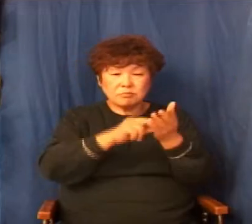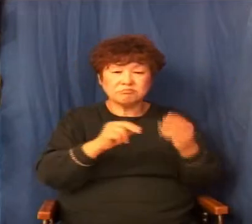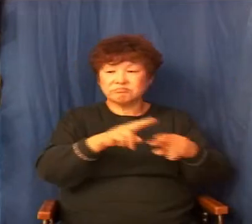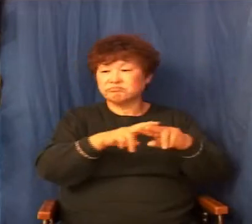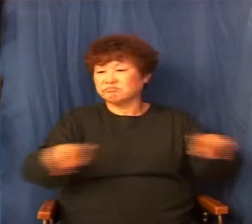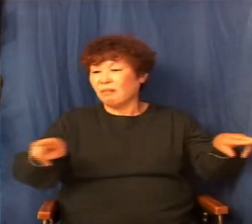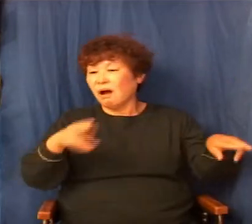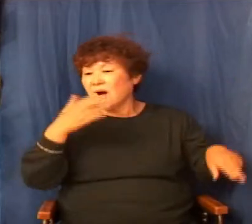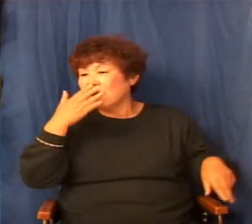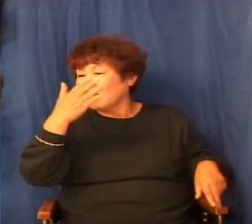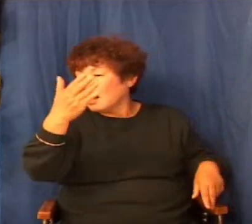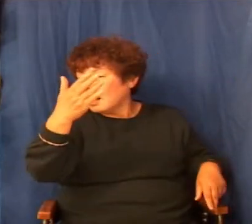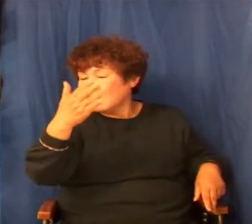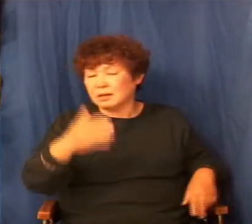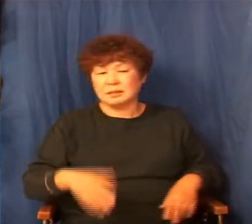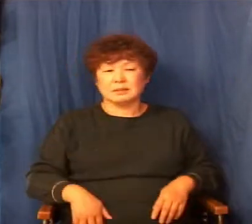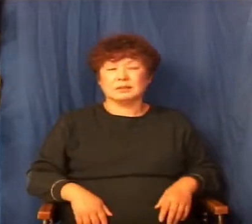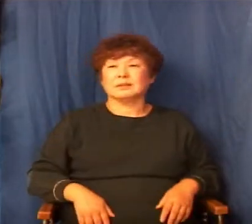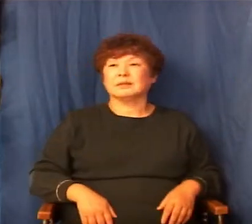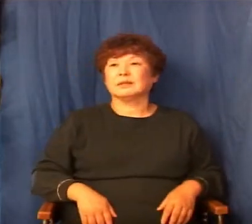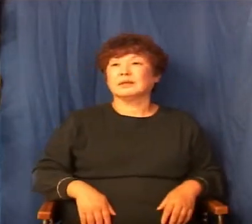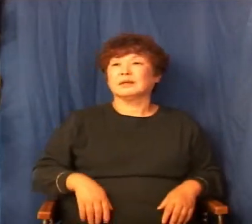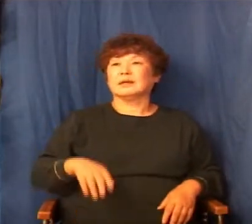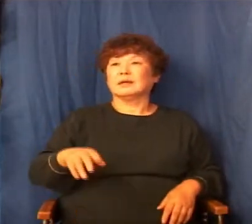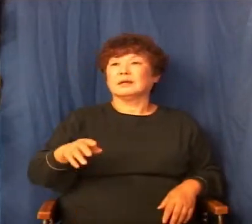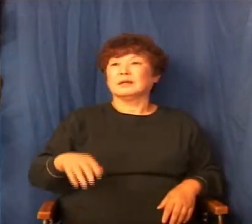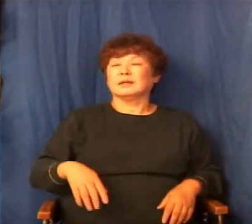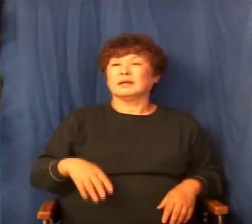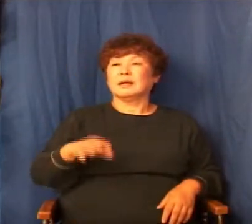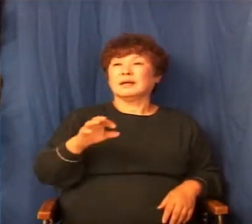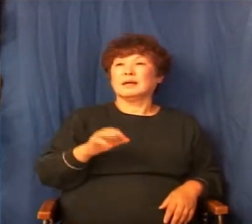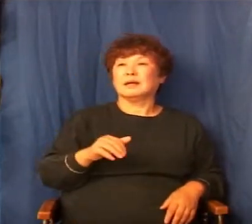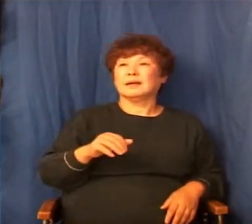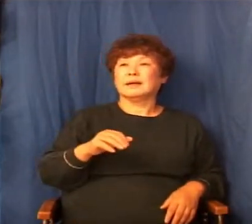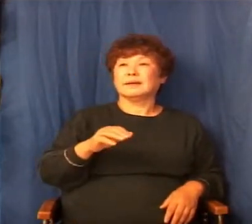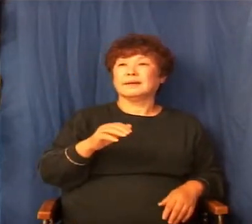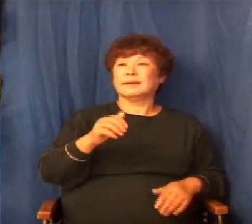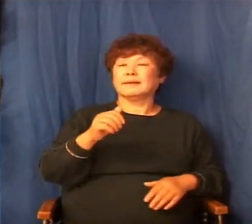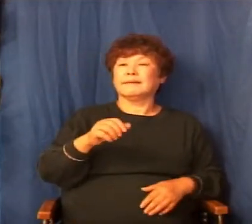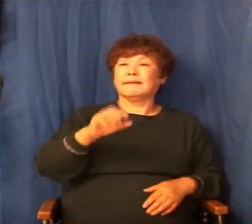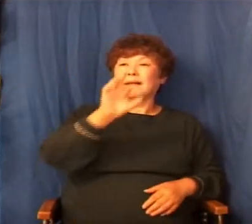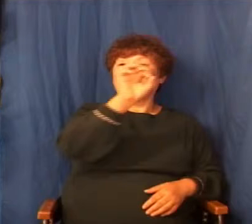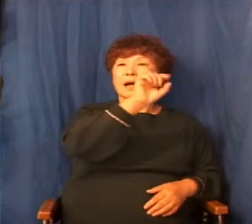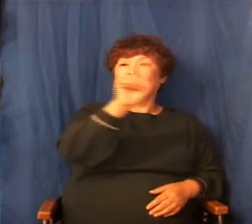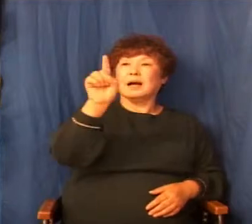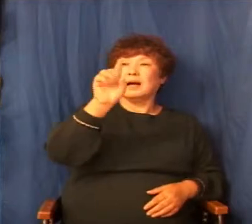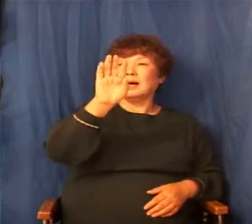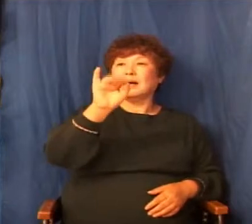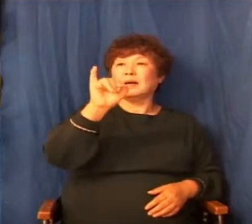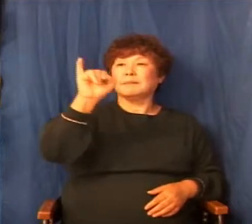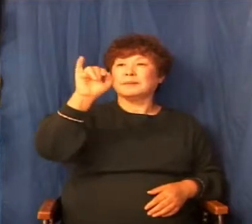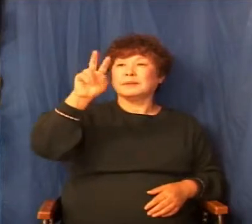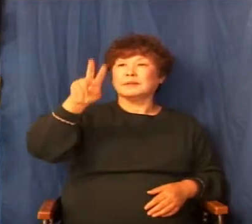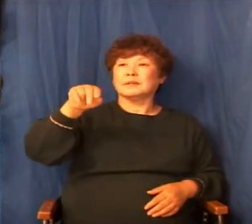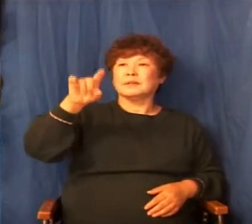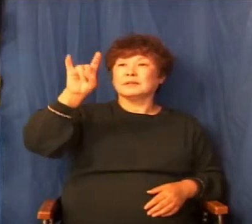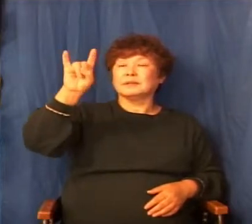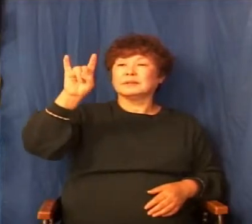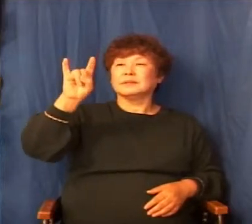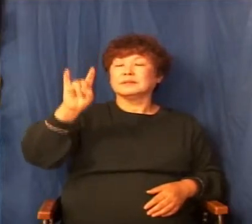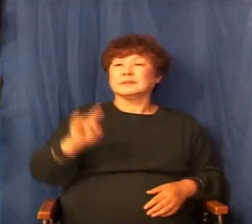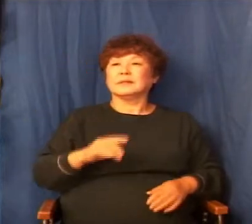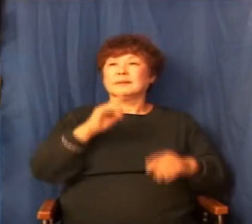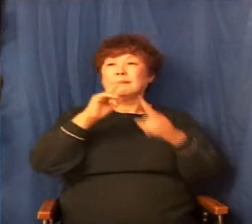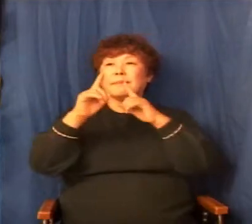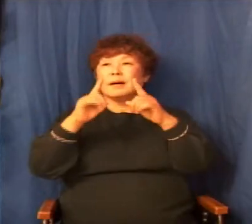그 한마디 부하의 아비세의 한마디 한방이면 끝납니다. 이 얘기가 그에게 얼마나 달콤하게